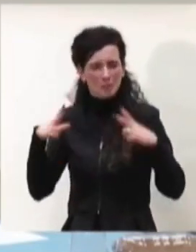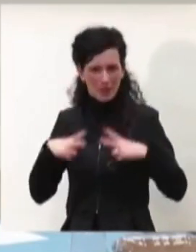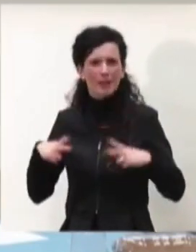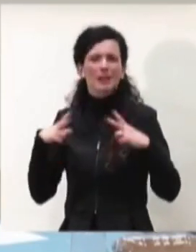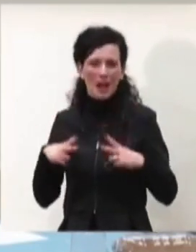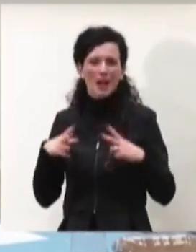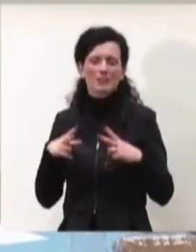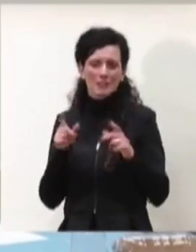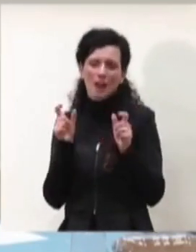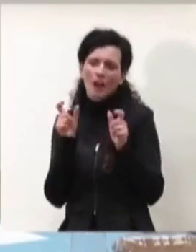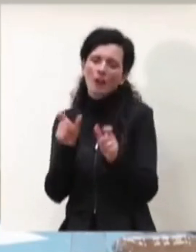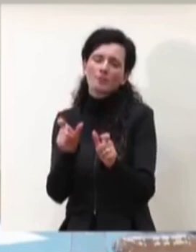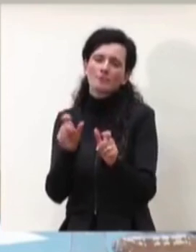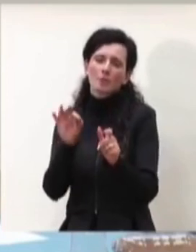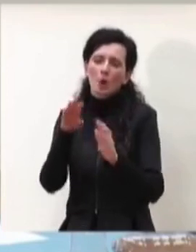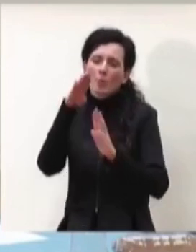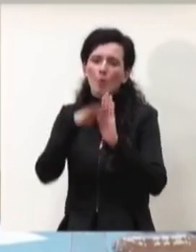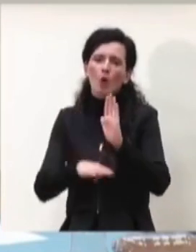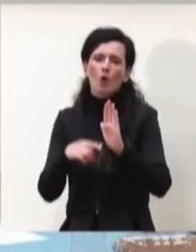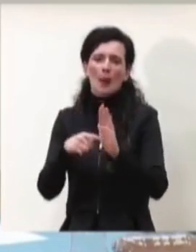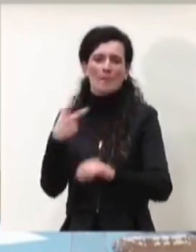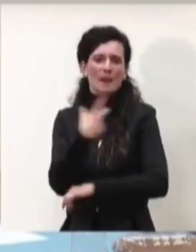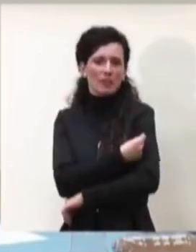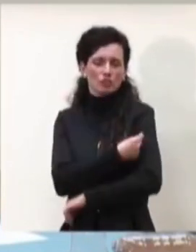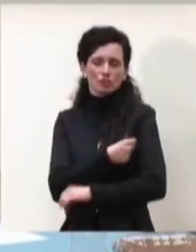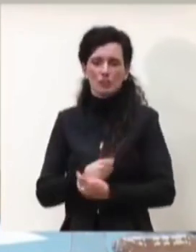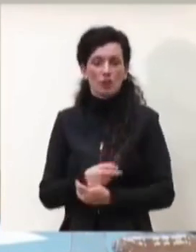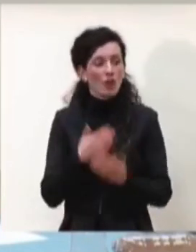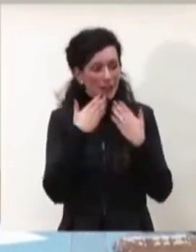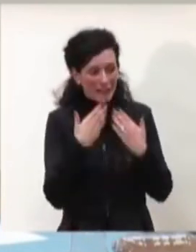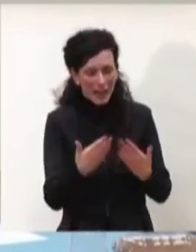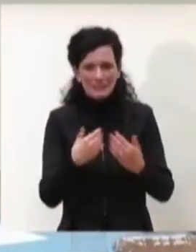'ambito del programma vaccinale. Grazie.